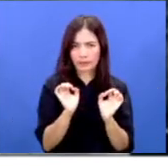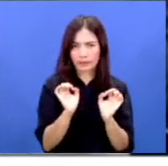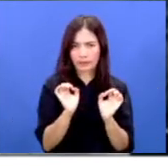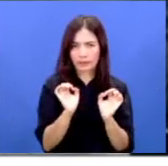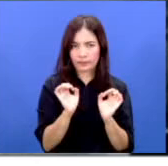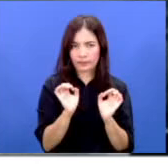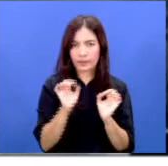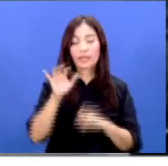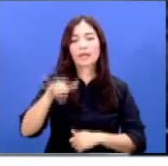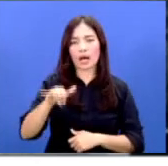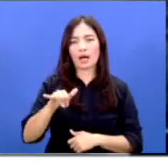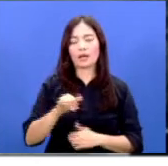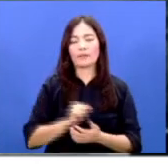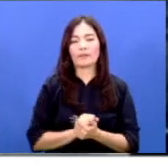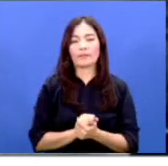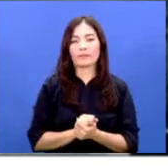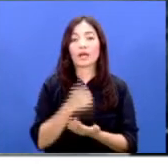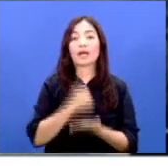Ya, sebenarnya